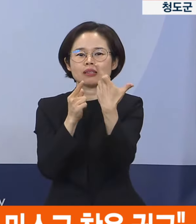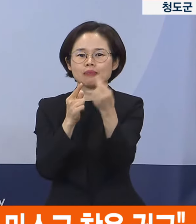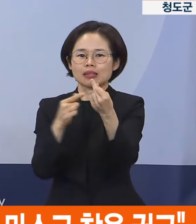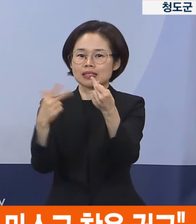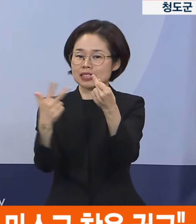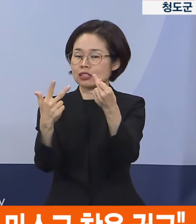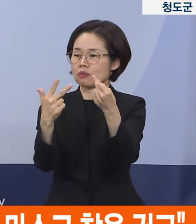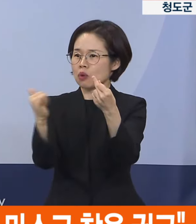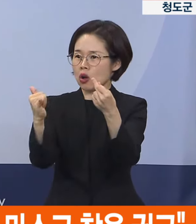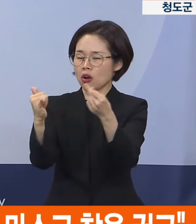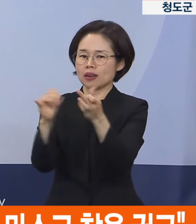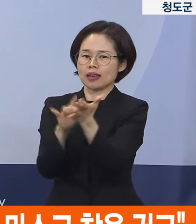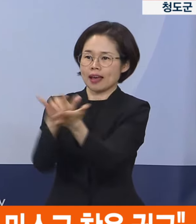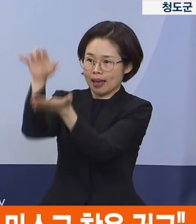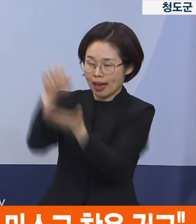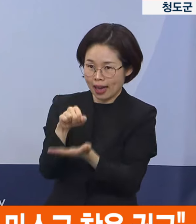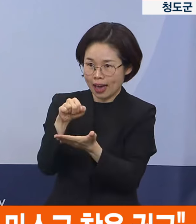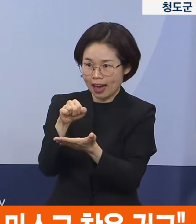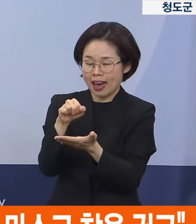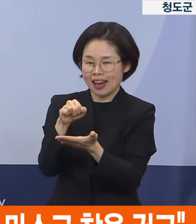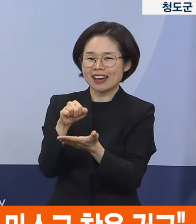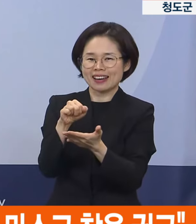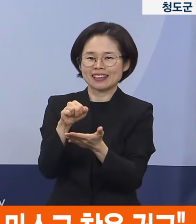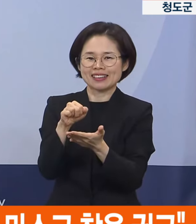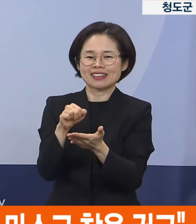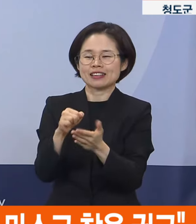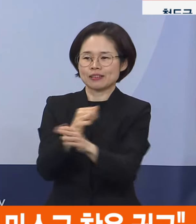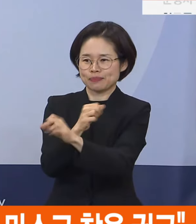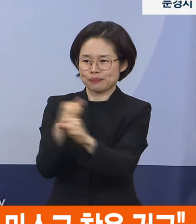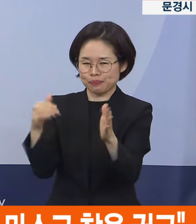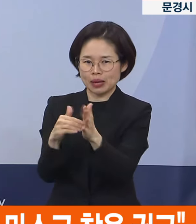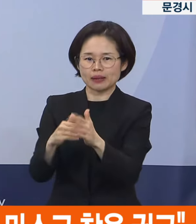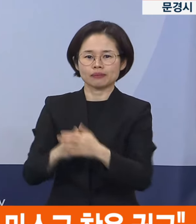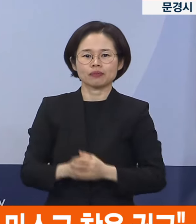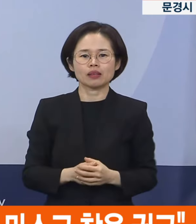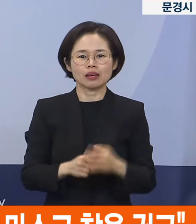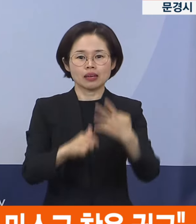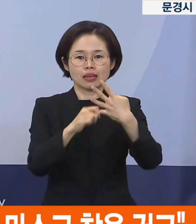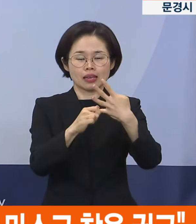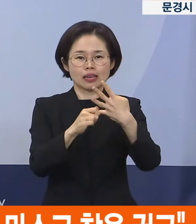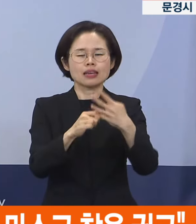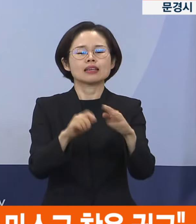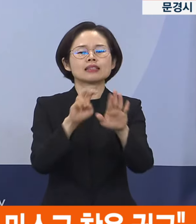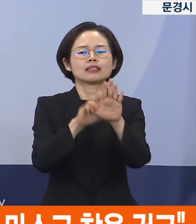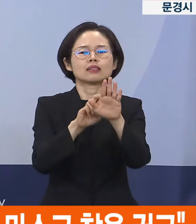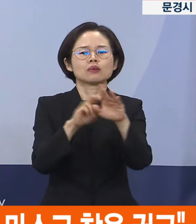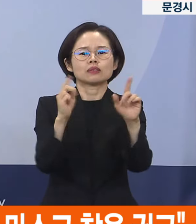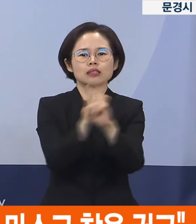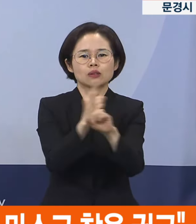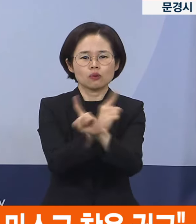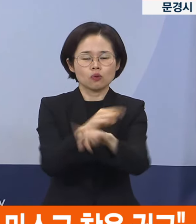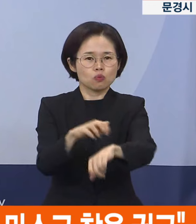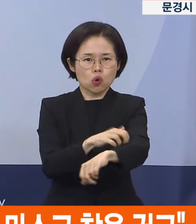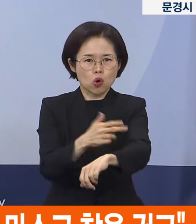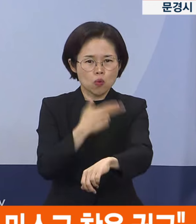앞당겼습니다. 넷째, 진료, 치료에서도 불편함이 없도록 최선을 다하겠습니다.